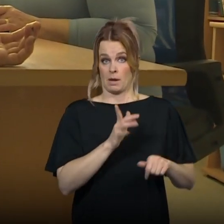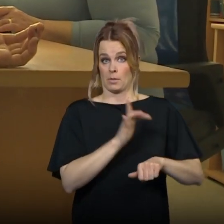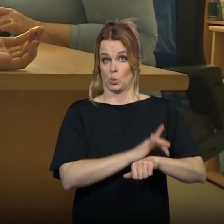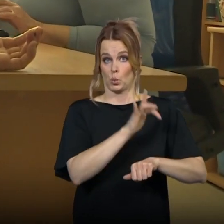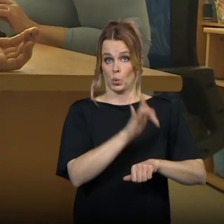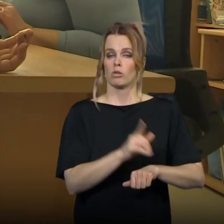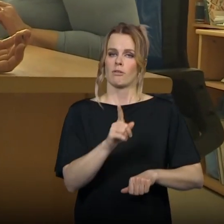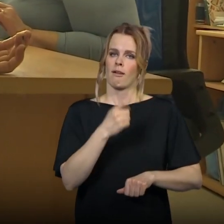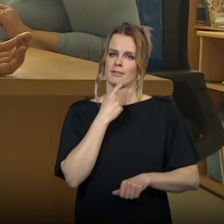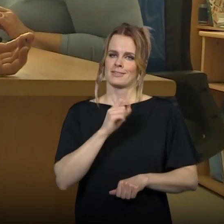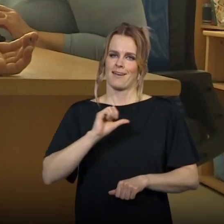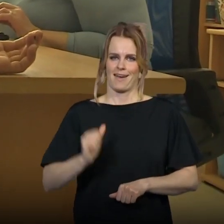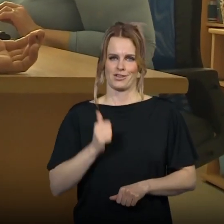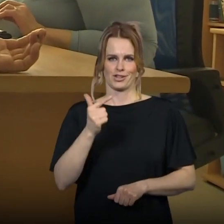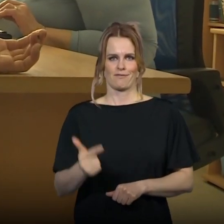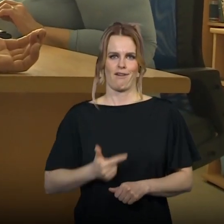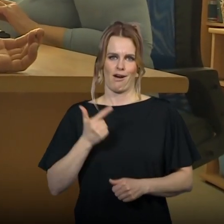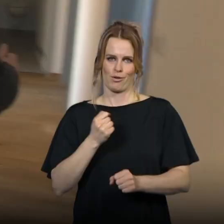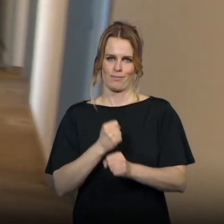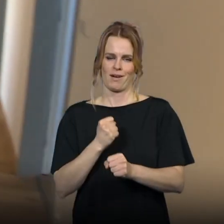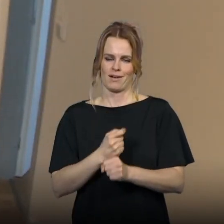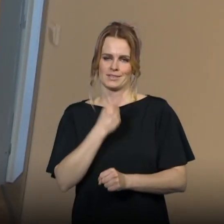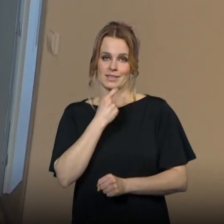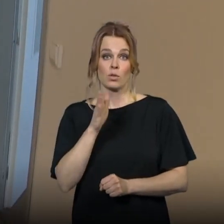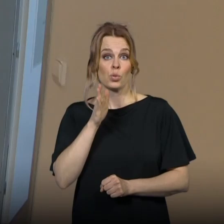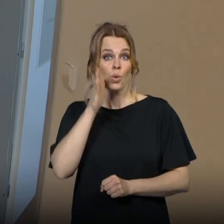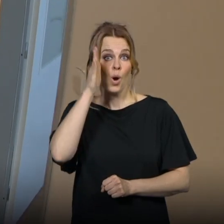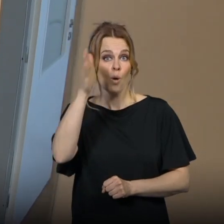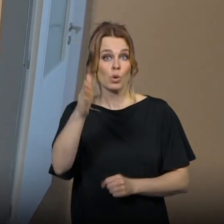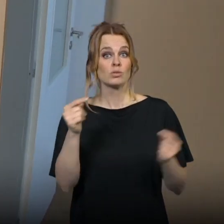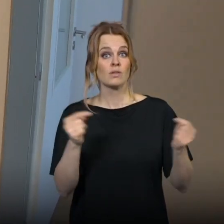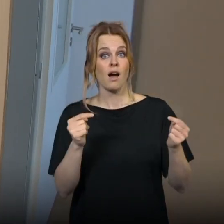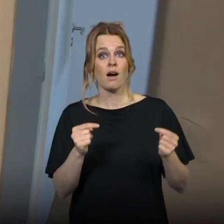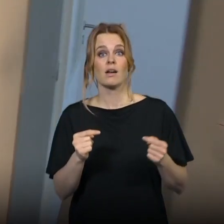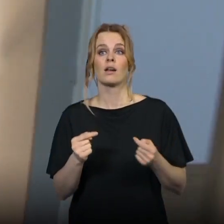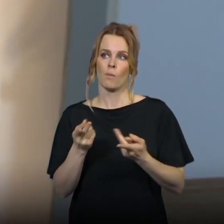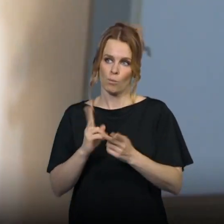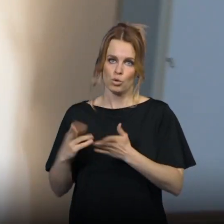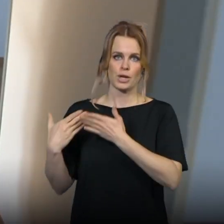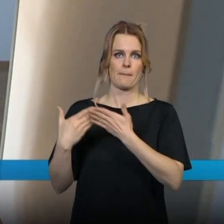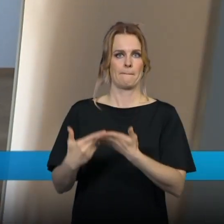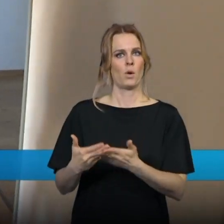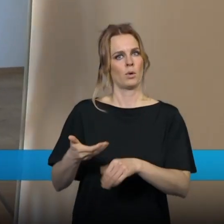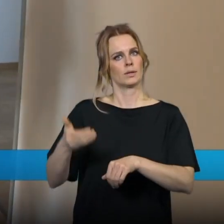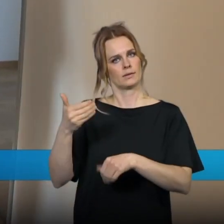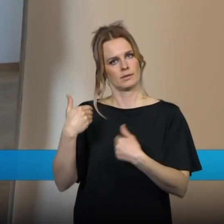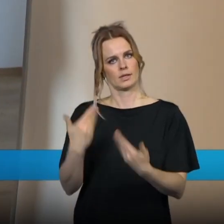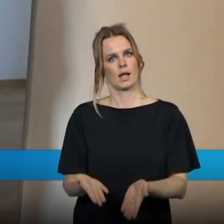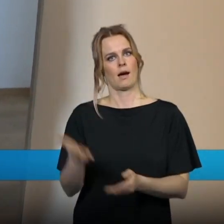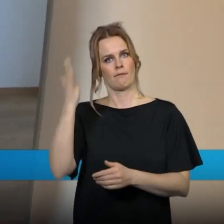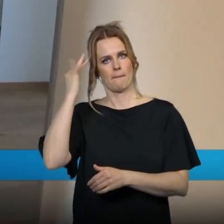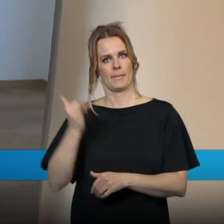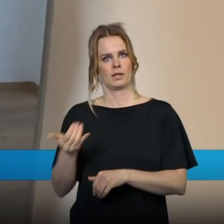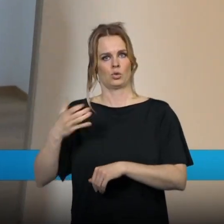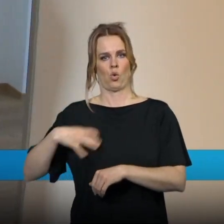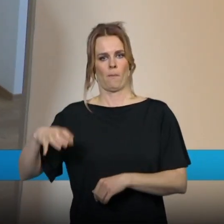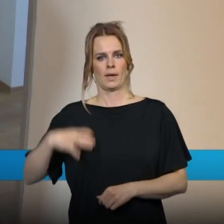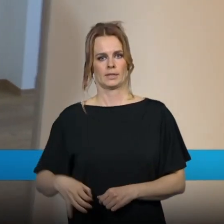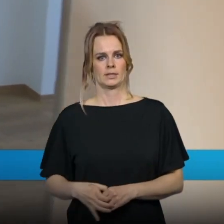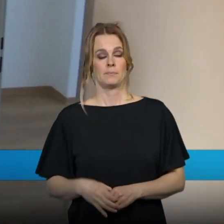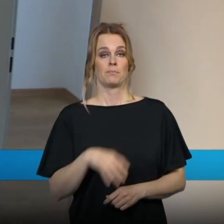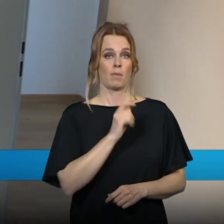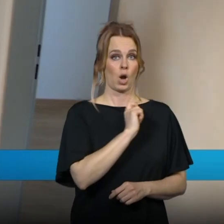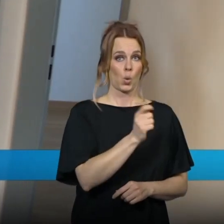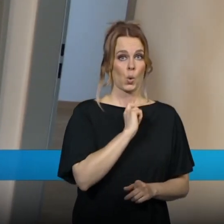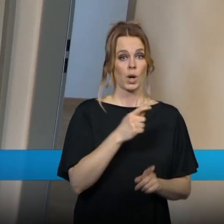roky, ale sloužit chce. Najít za ní do budoucna náhradu by mohl pomoct i obecní byt. Tady je kuchyň s obývacím pokojem a